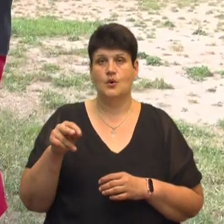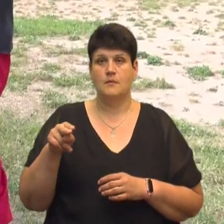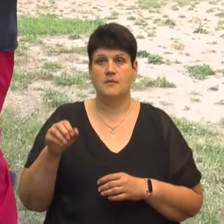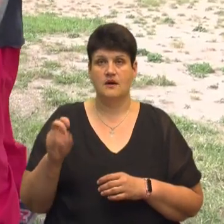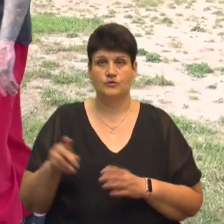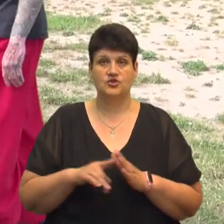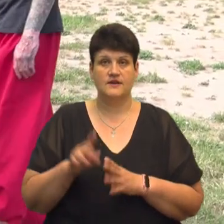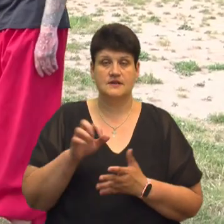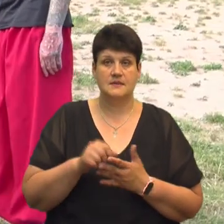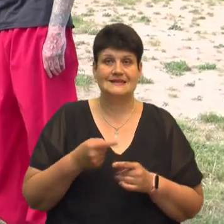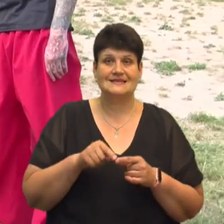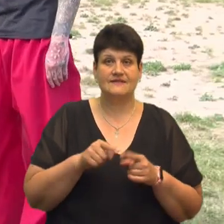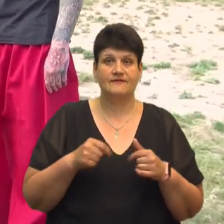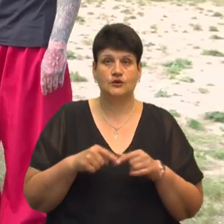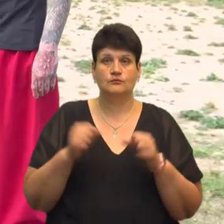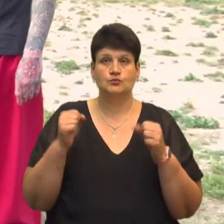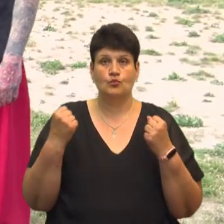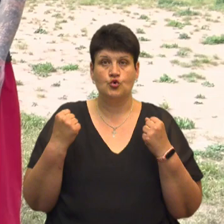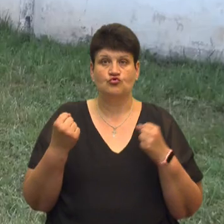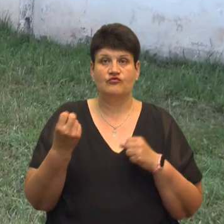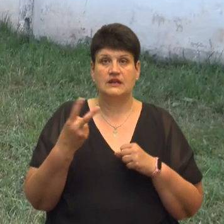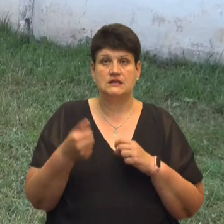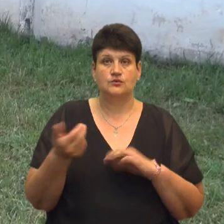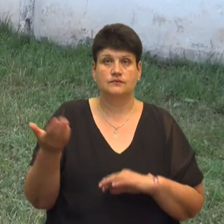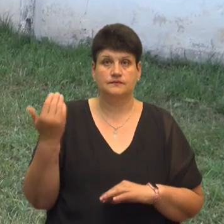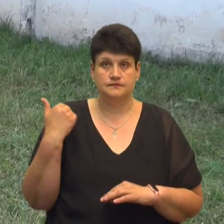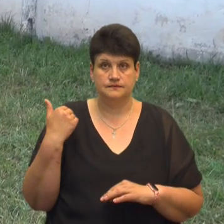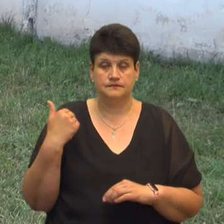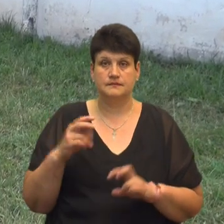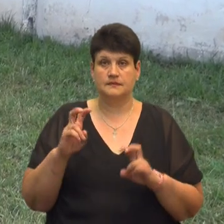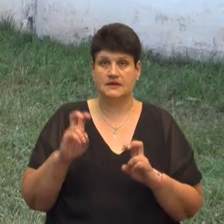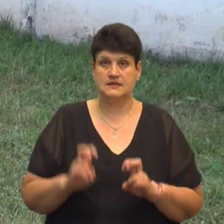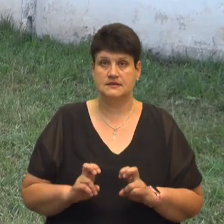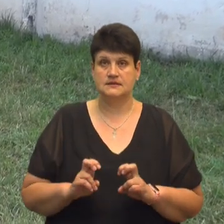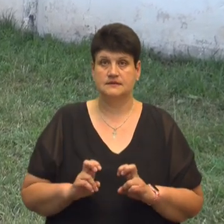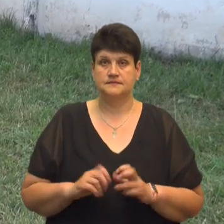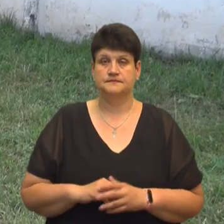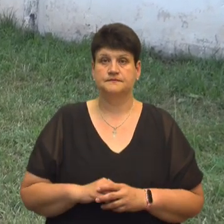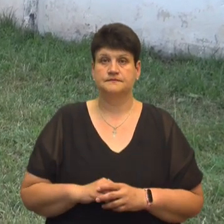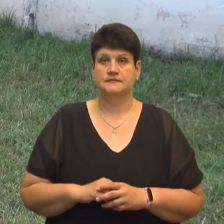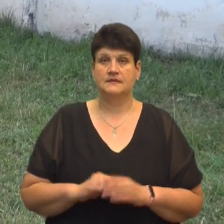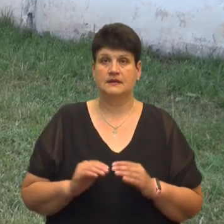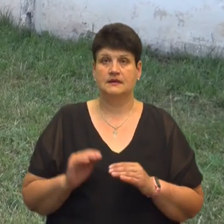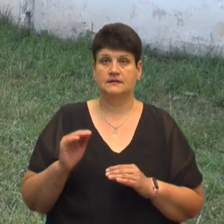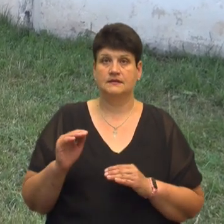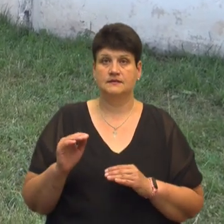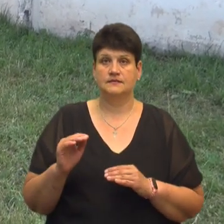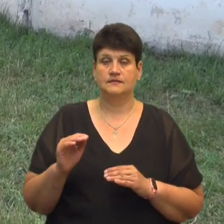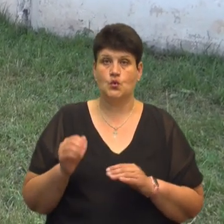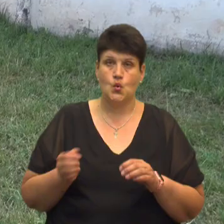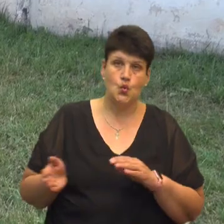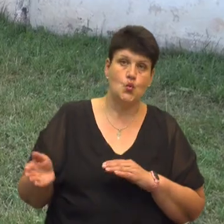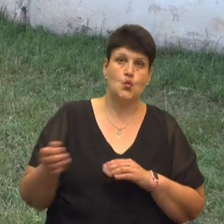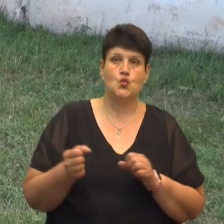займатися цим видом спорту 12 років тому. І присів, нанесли на одним, нанесли удар,